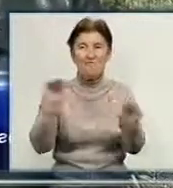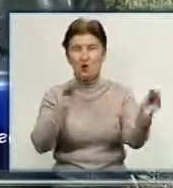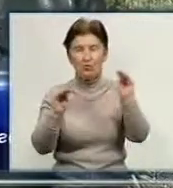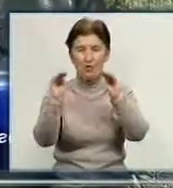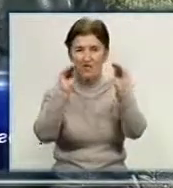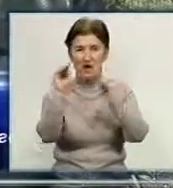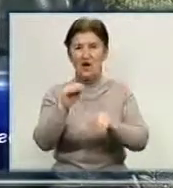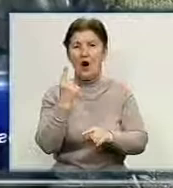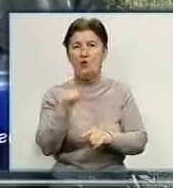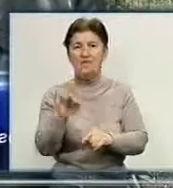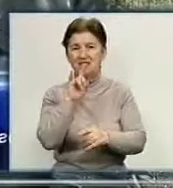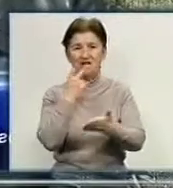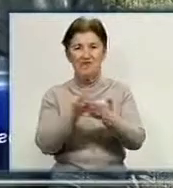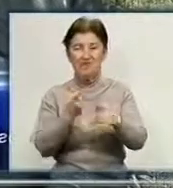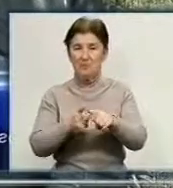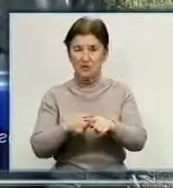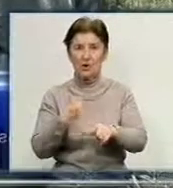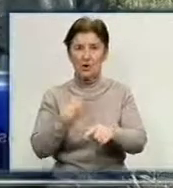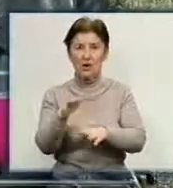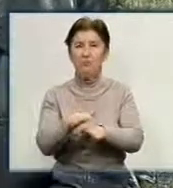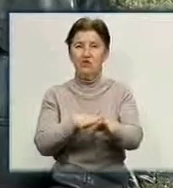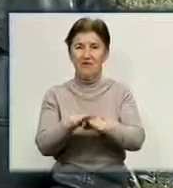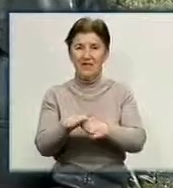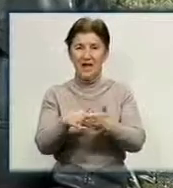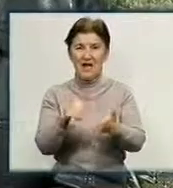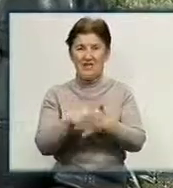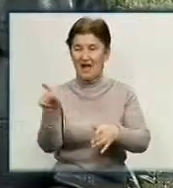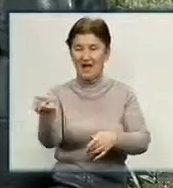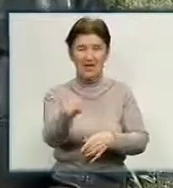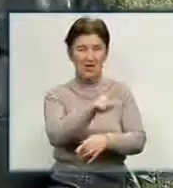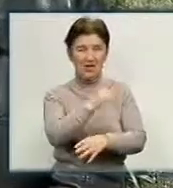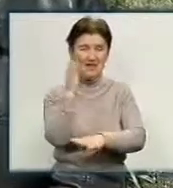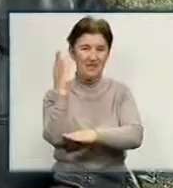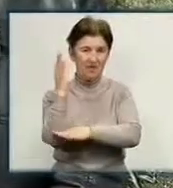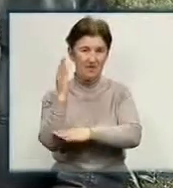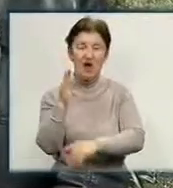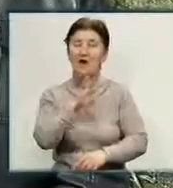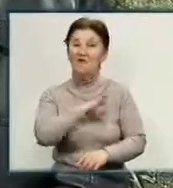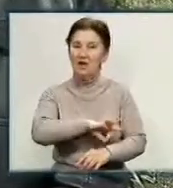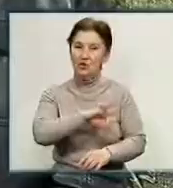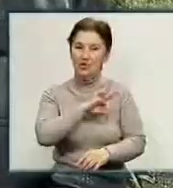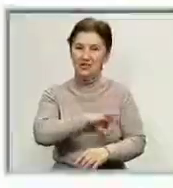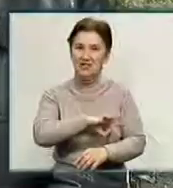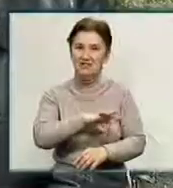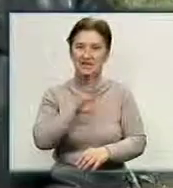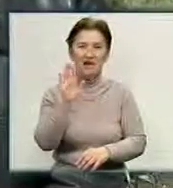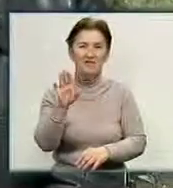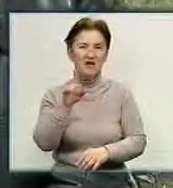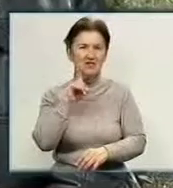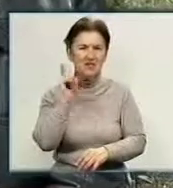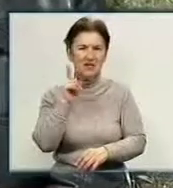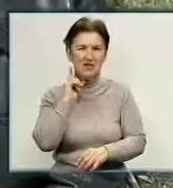– це один із видів, яку ми провели для даних дерев, використовується у озелененні. В цілях